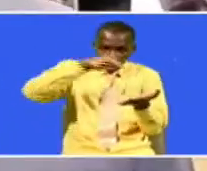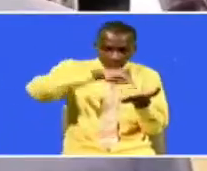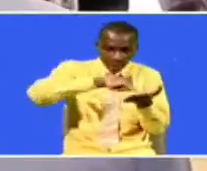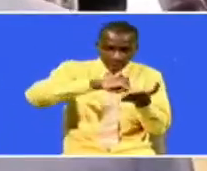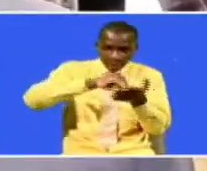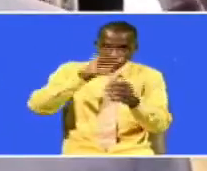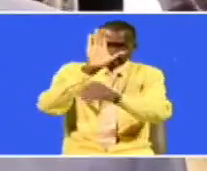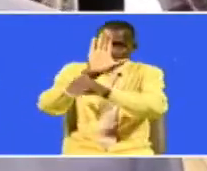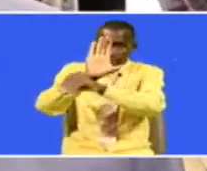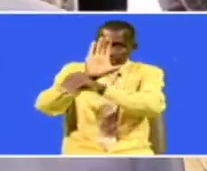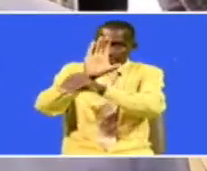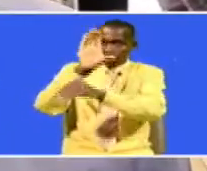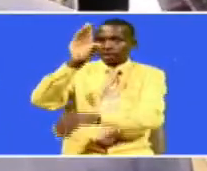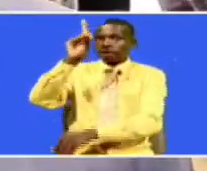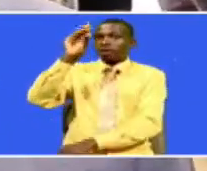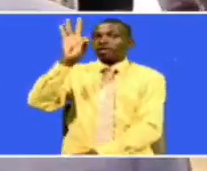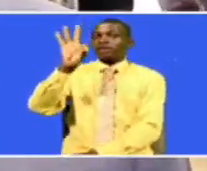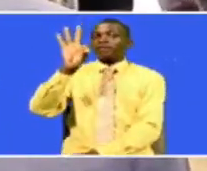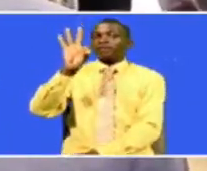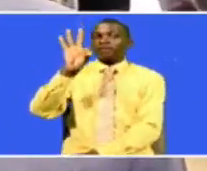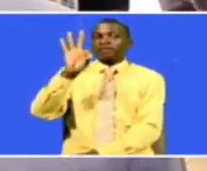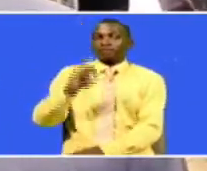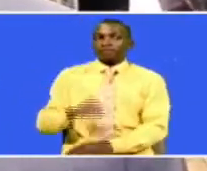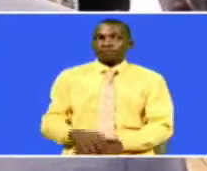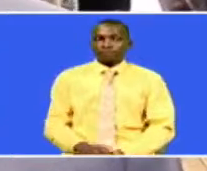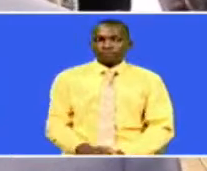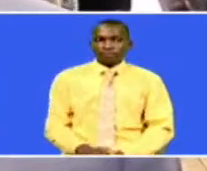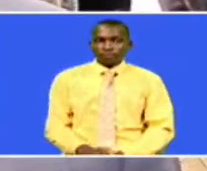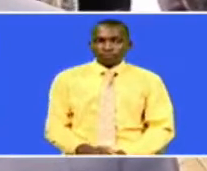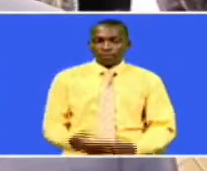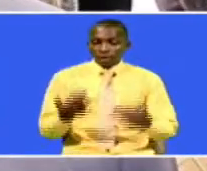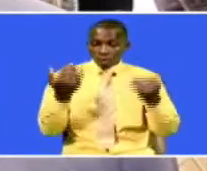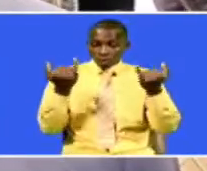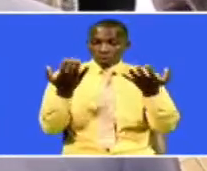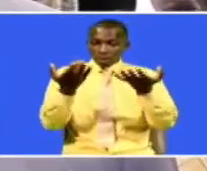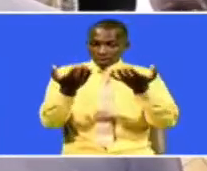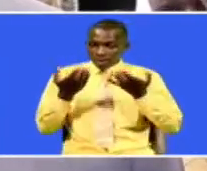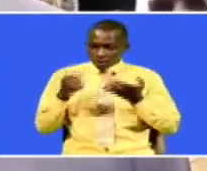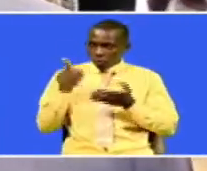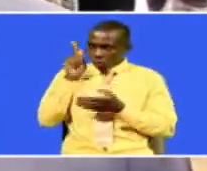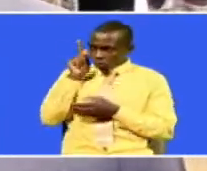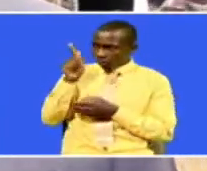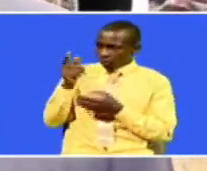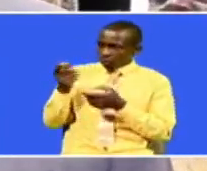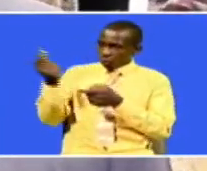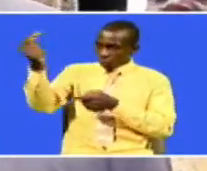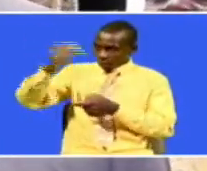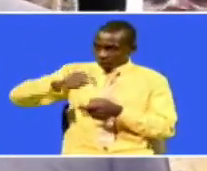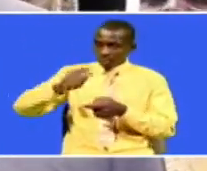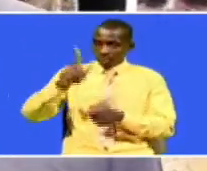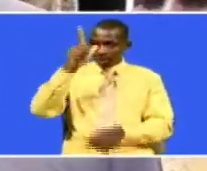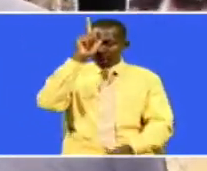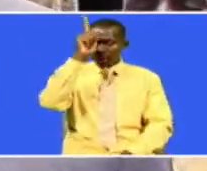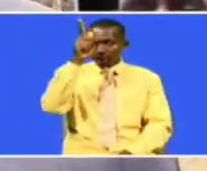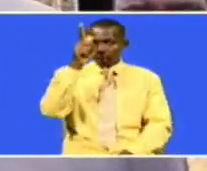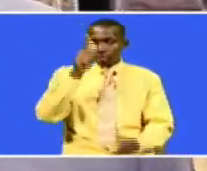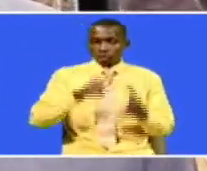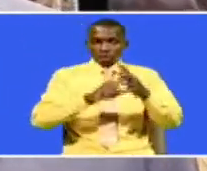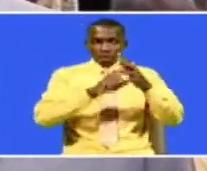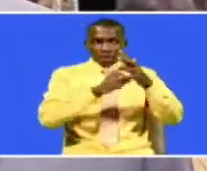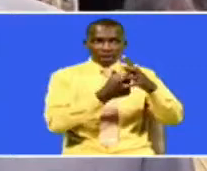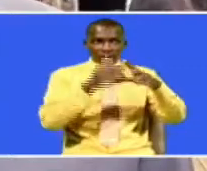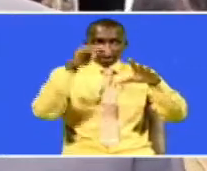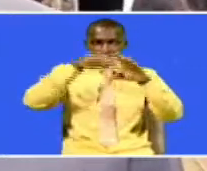kanesa. But we still need you to fist us here in Laikipia. Tukuone tu hapa Laikipia. Kwanzia emiaia